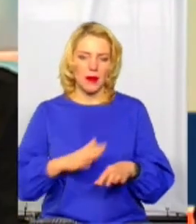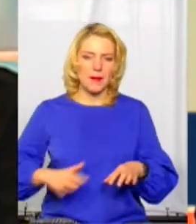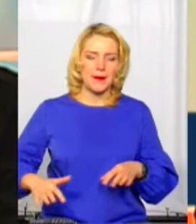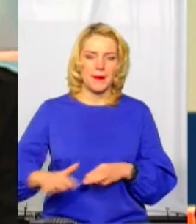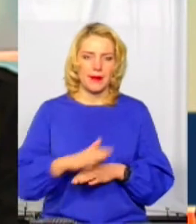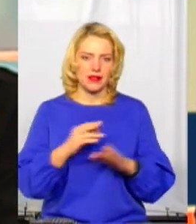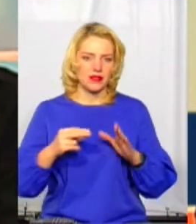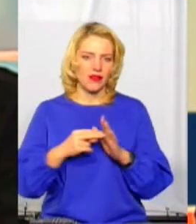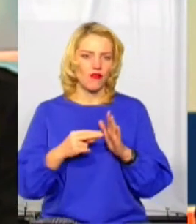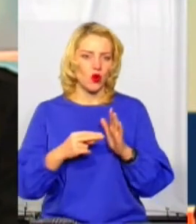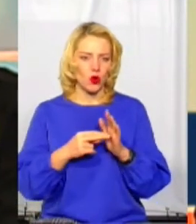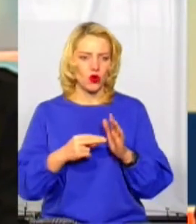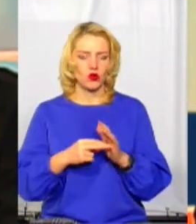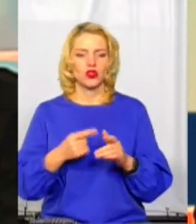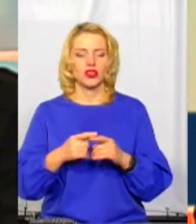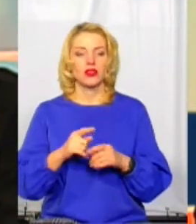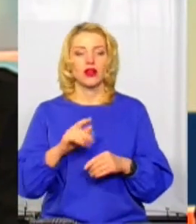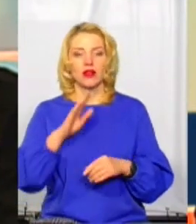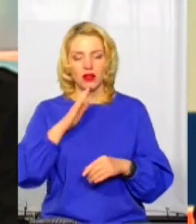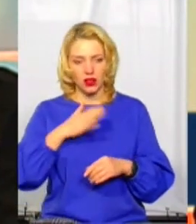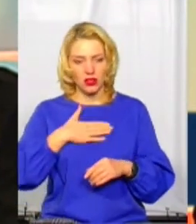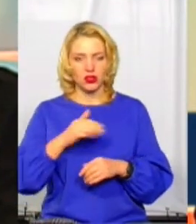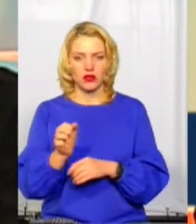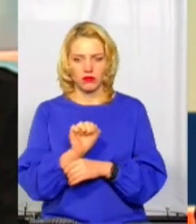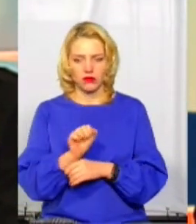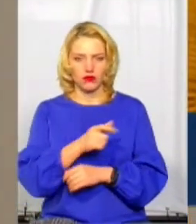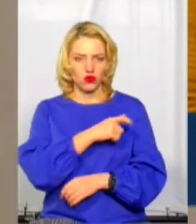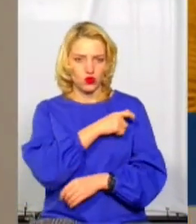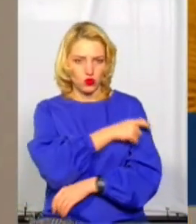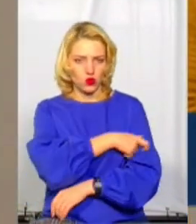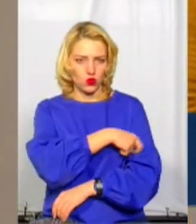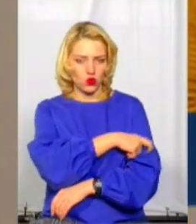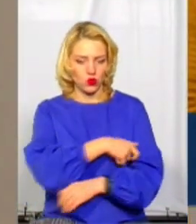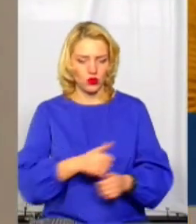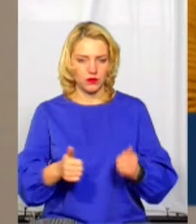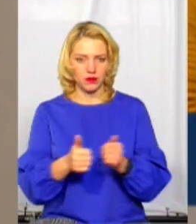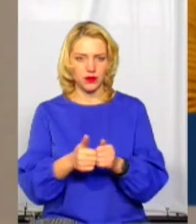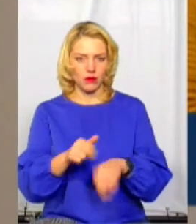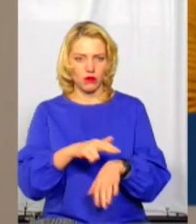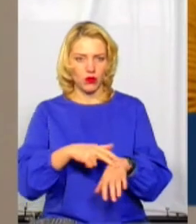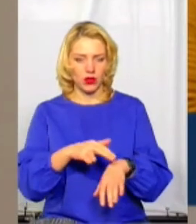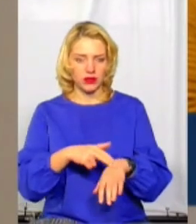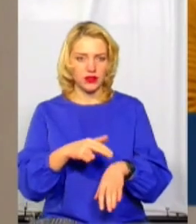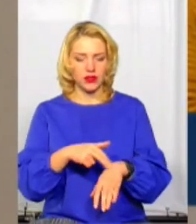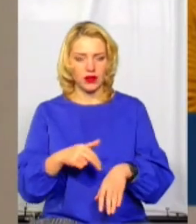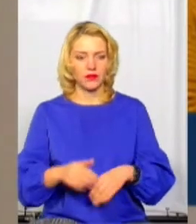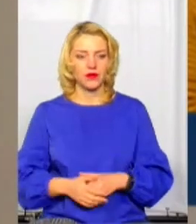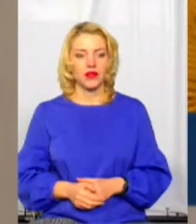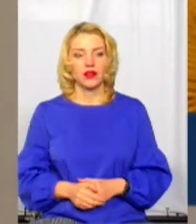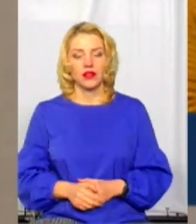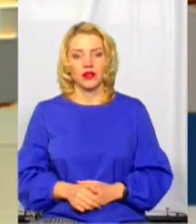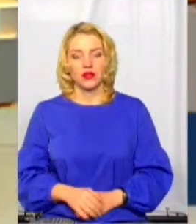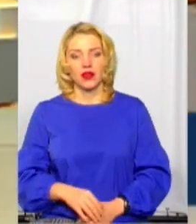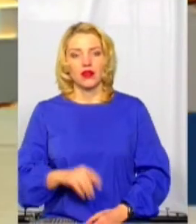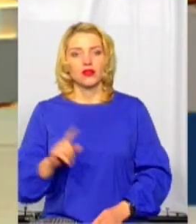в основні визначні дати наш автомобіль чергує разом з патрульною поліцією там на місці для швидкого реагування. Пані